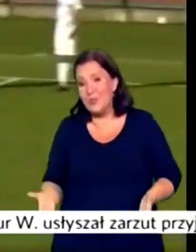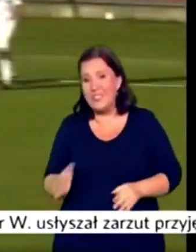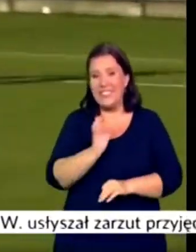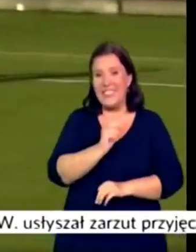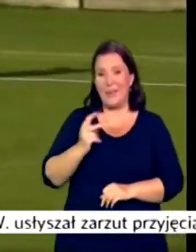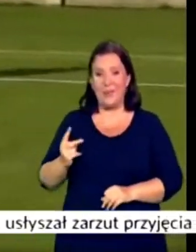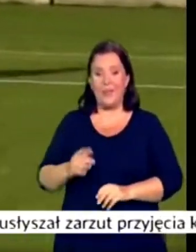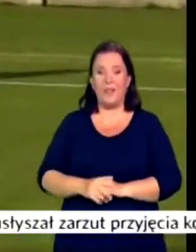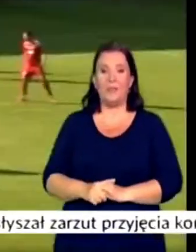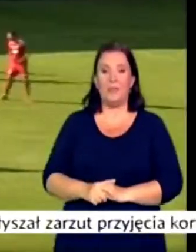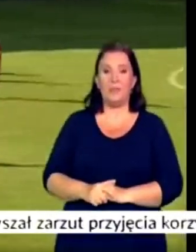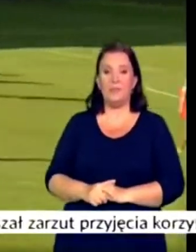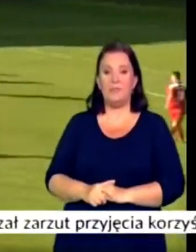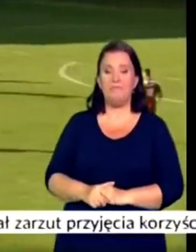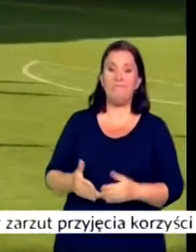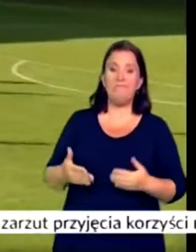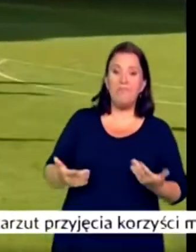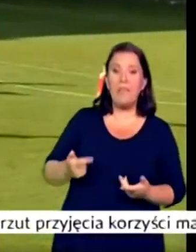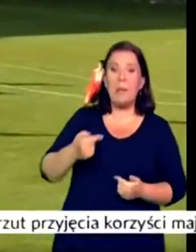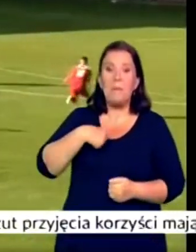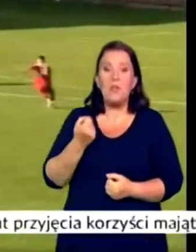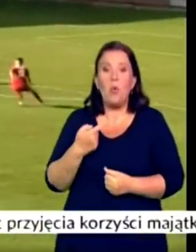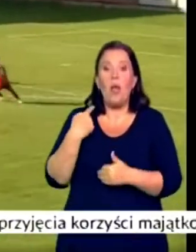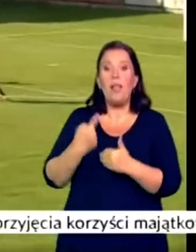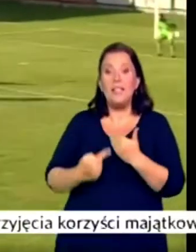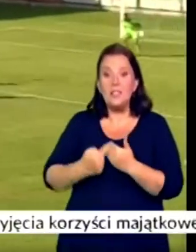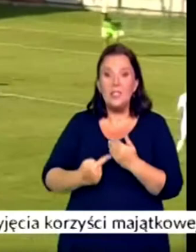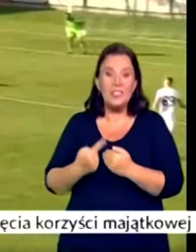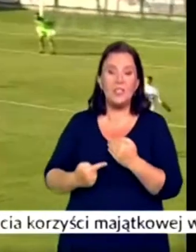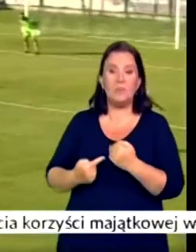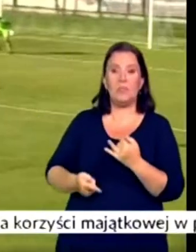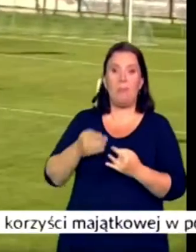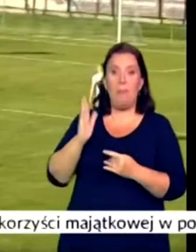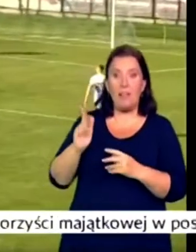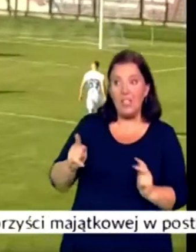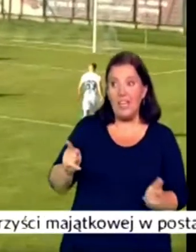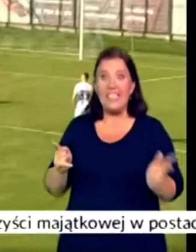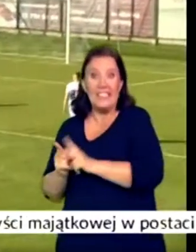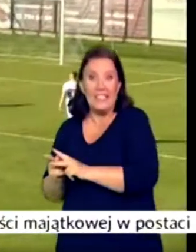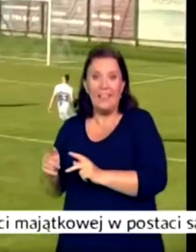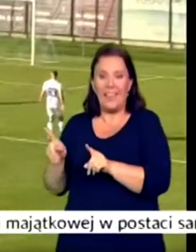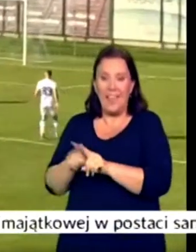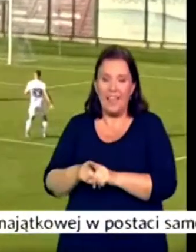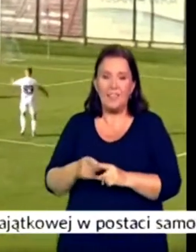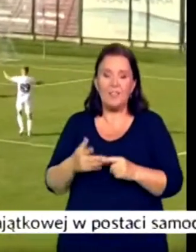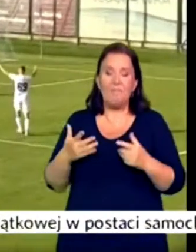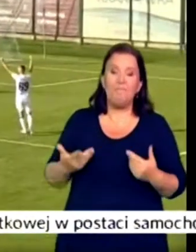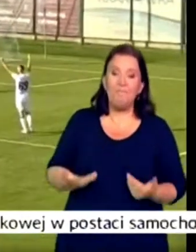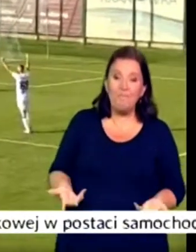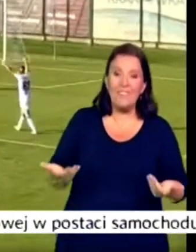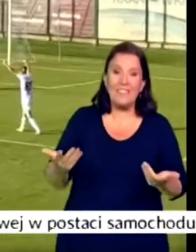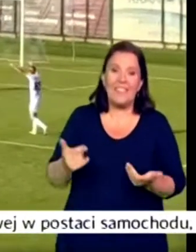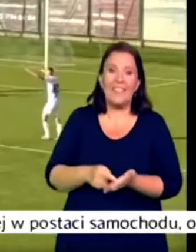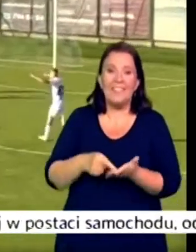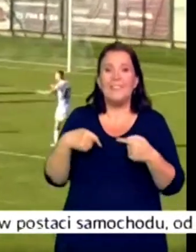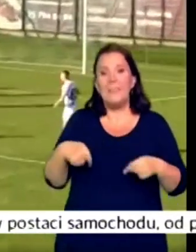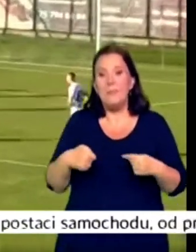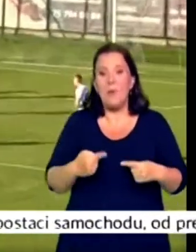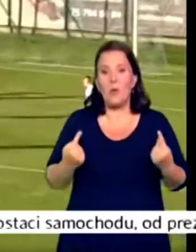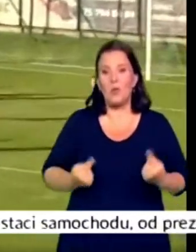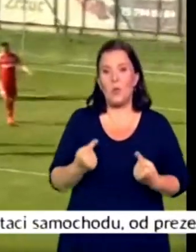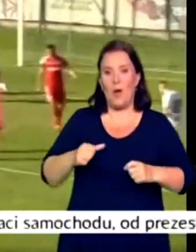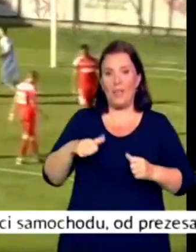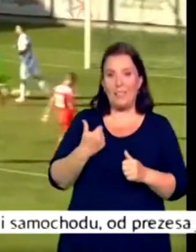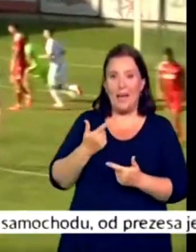defensywnie, liczyliśmy na kontrataki, natomiast nie stworzyliśmy sobie zbyt wiele